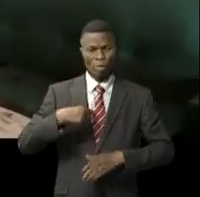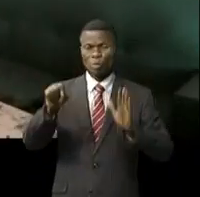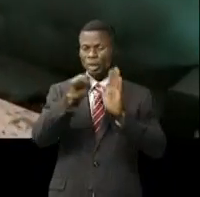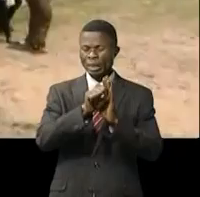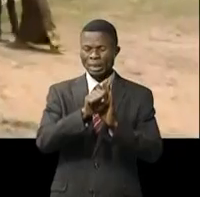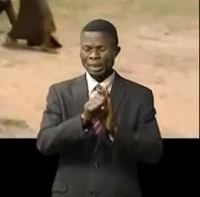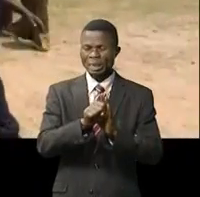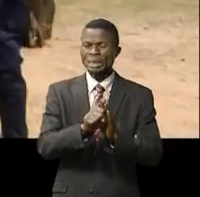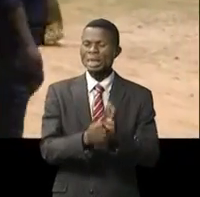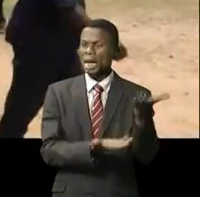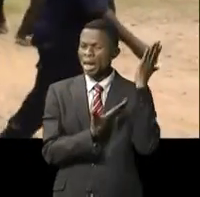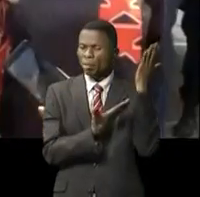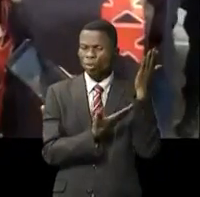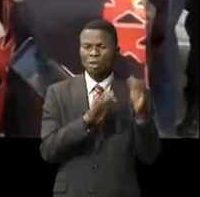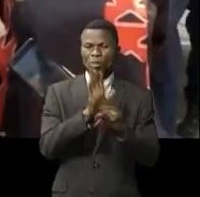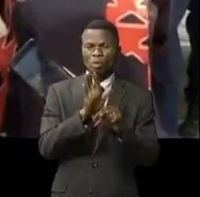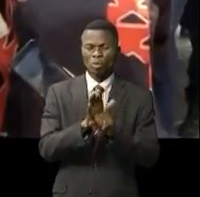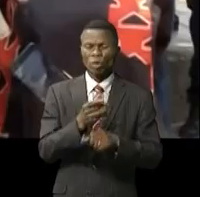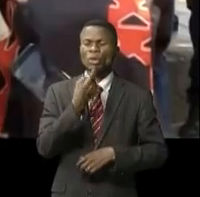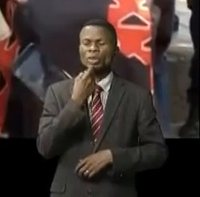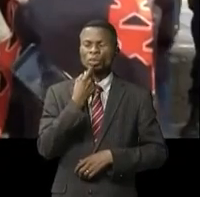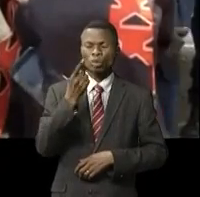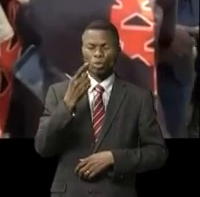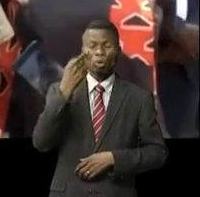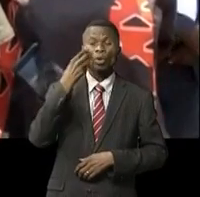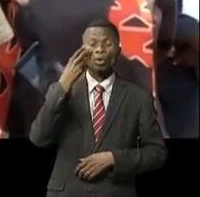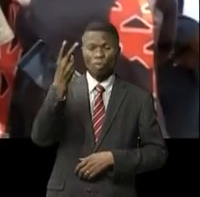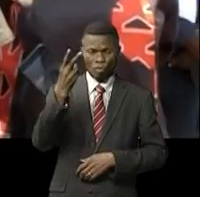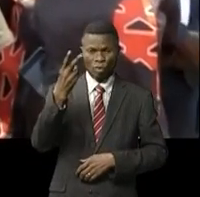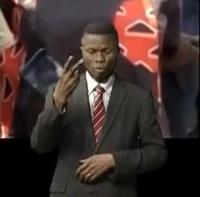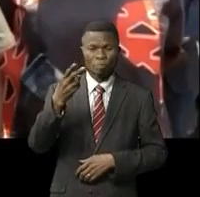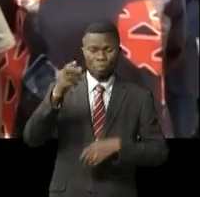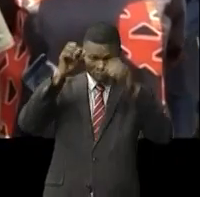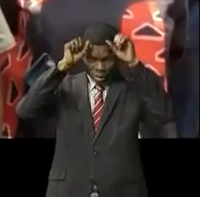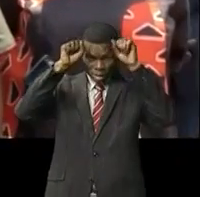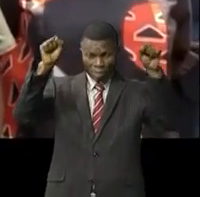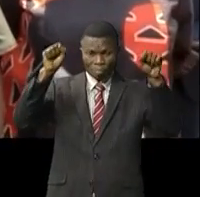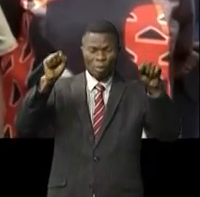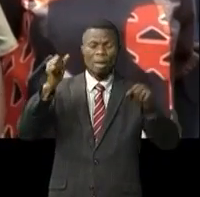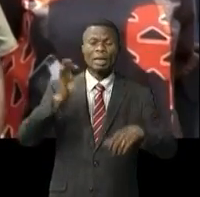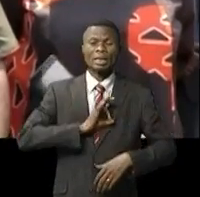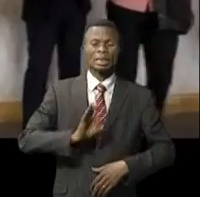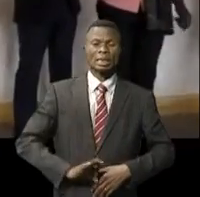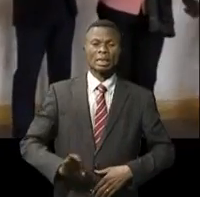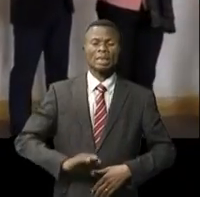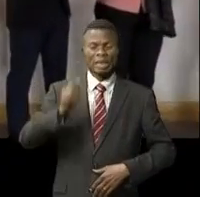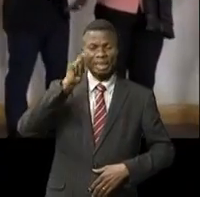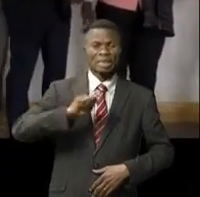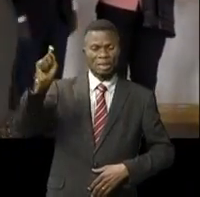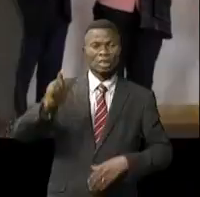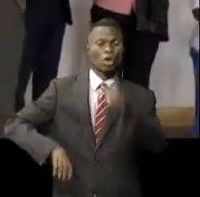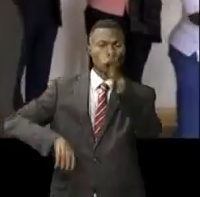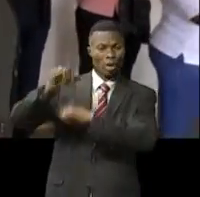historique. Plusieurs fois, Etienne Tshiseke Diwamoulumba a été relégué ici par rapport à son combat politique. François